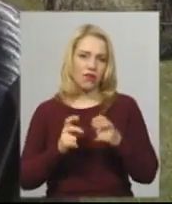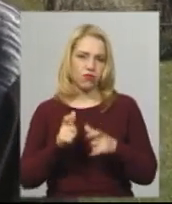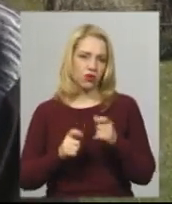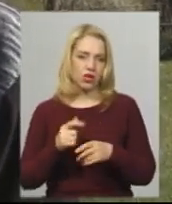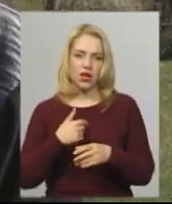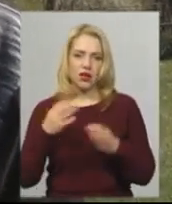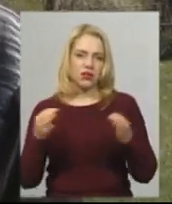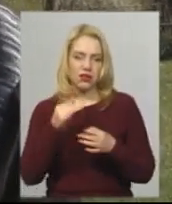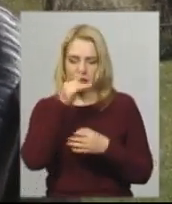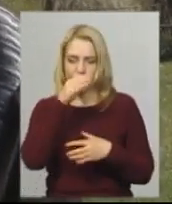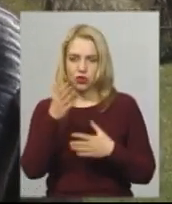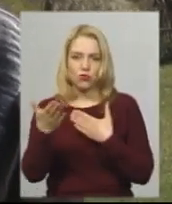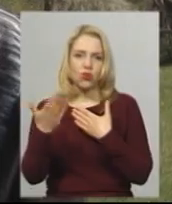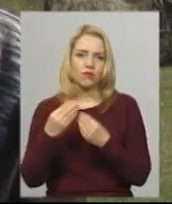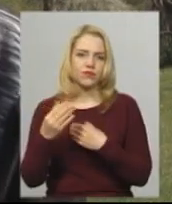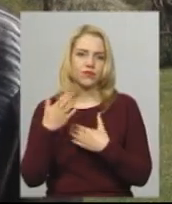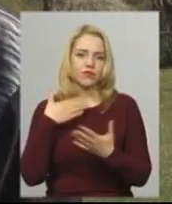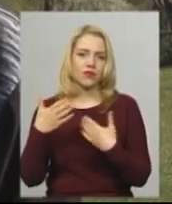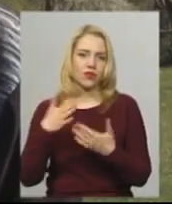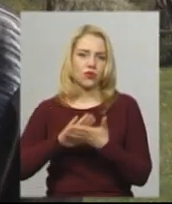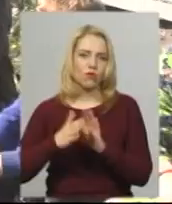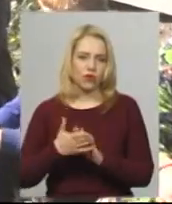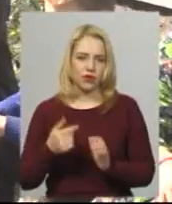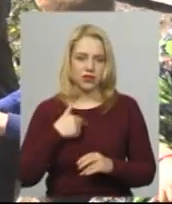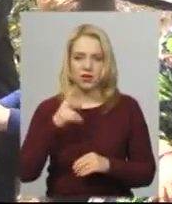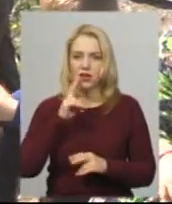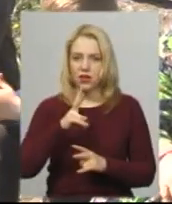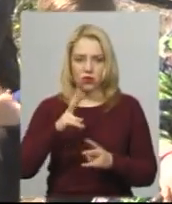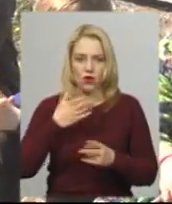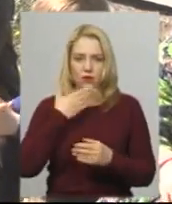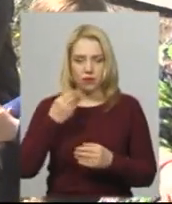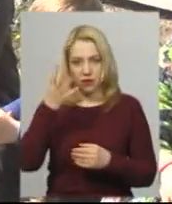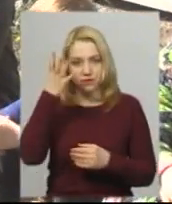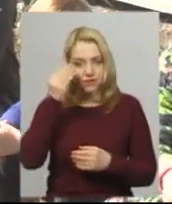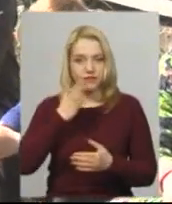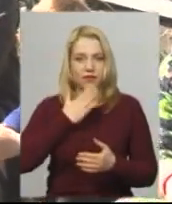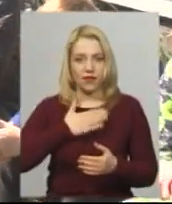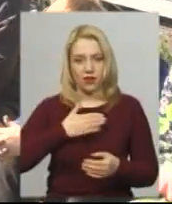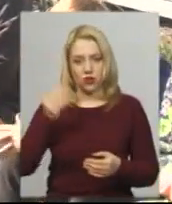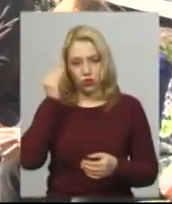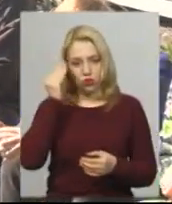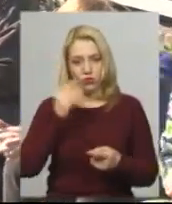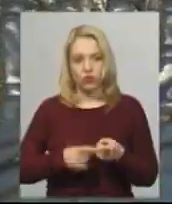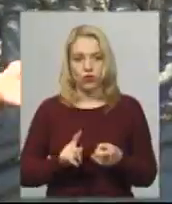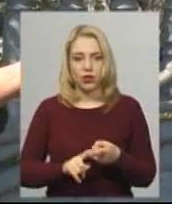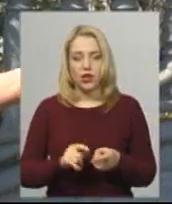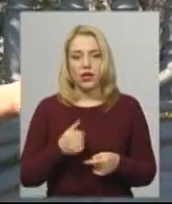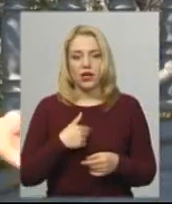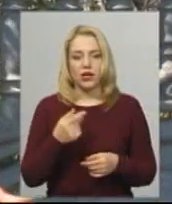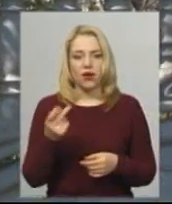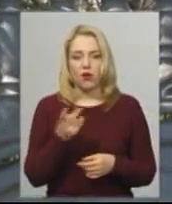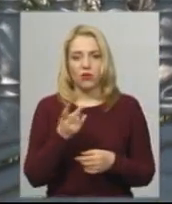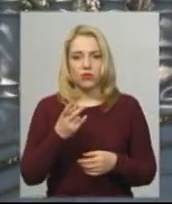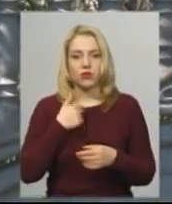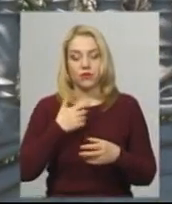домовисять. Тому що, на нашу думку, ніхто не зважає. Обом молокопереробним підприємствам, які зготовляють в цьому селі сировину, ми надіслали